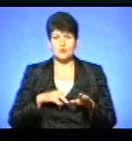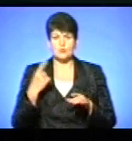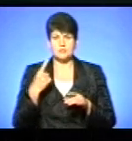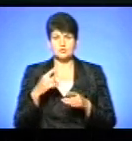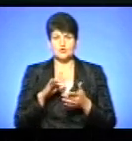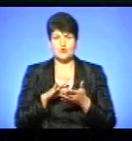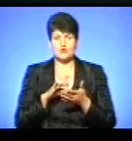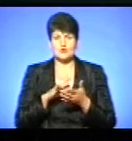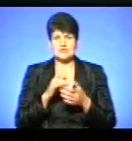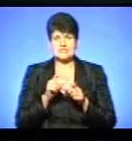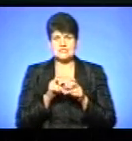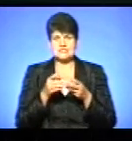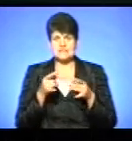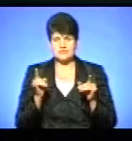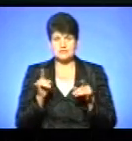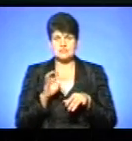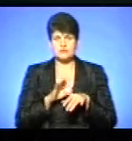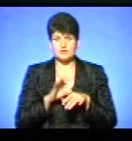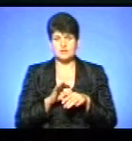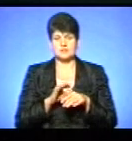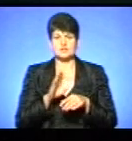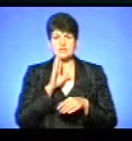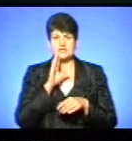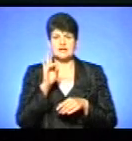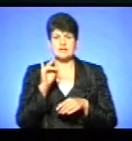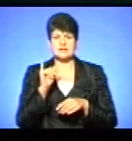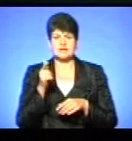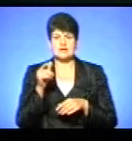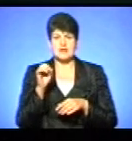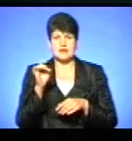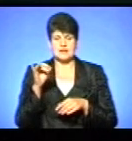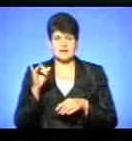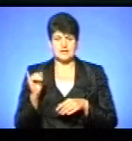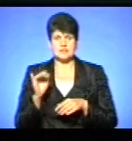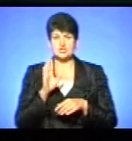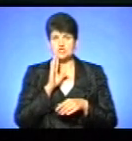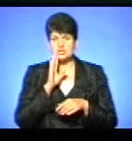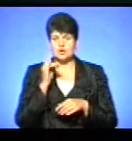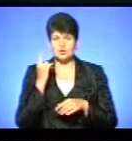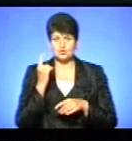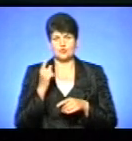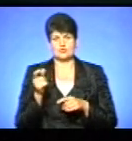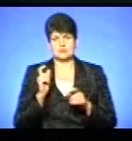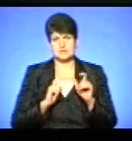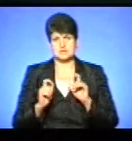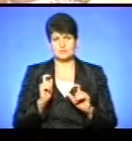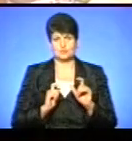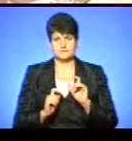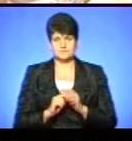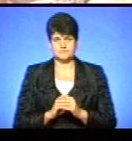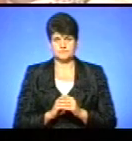Володимир Паничев. Занедужала громадянка Нігерії, студентка одного із тернопільських вузів. Детальніше у сюжеті Любові Гадомської.